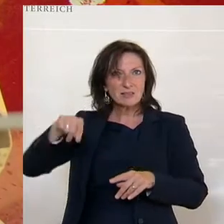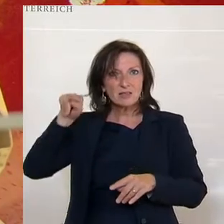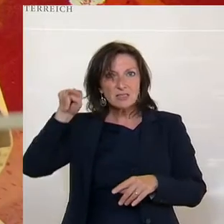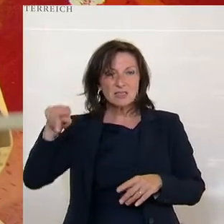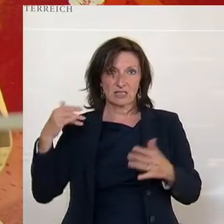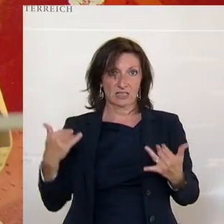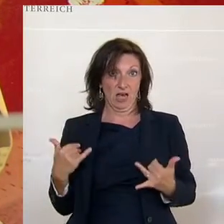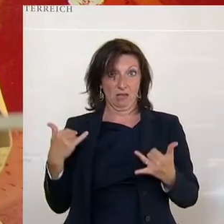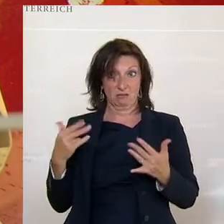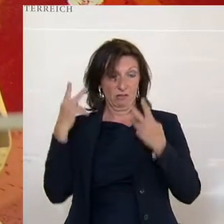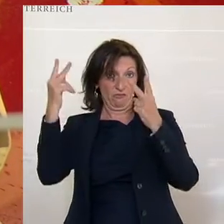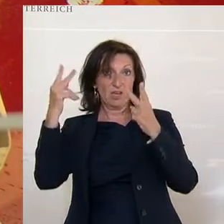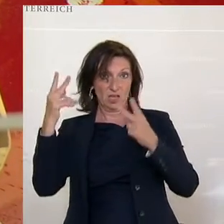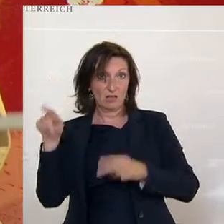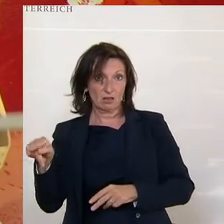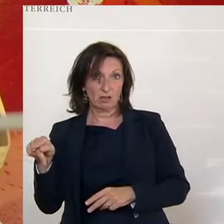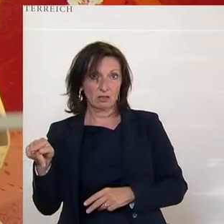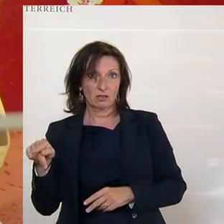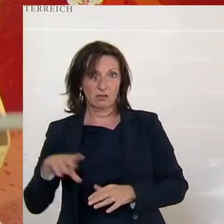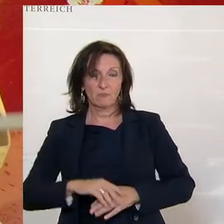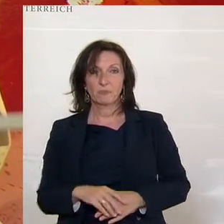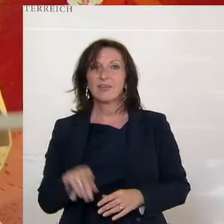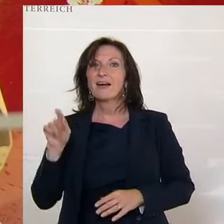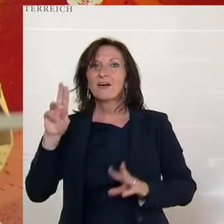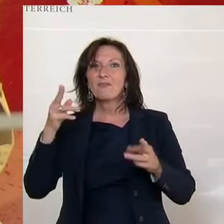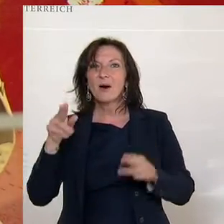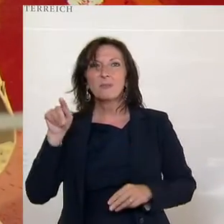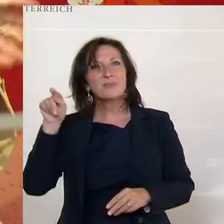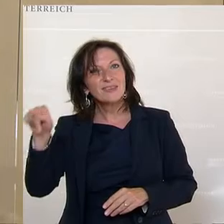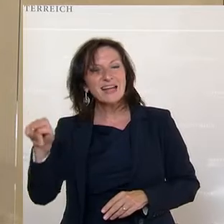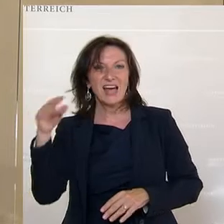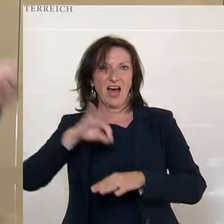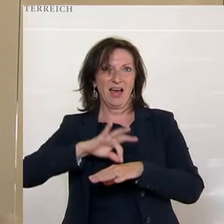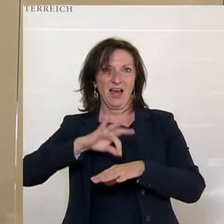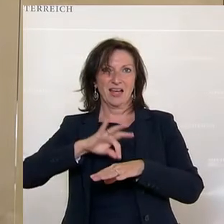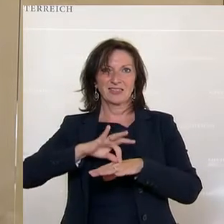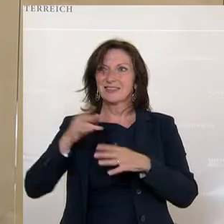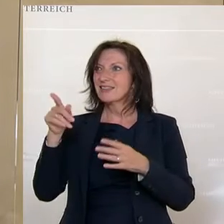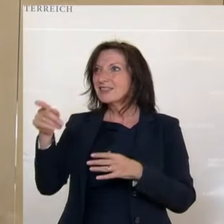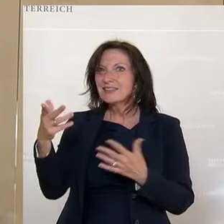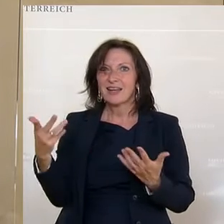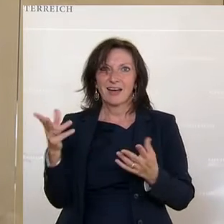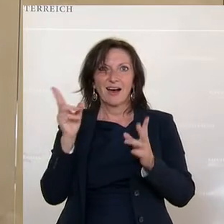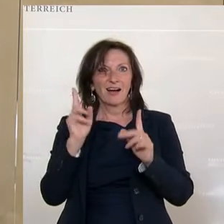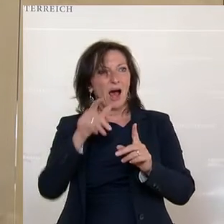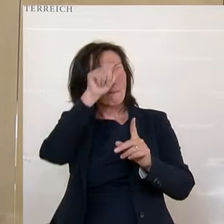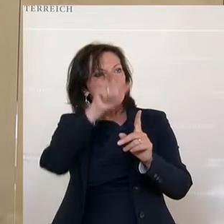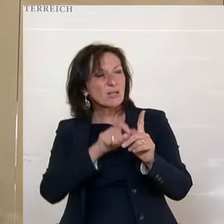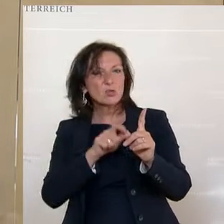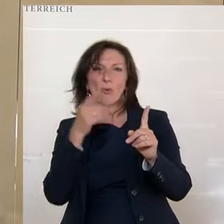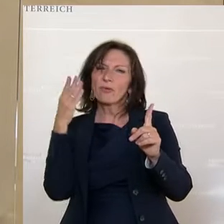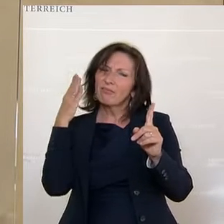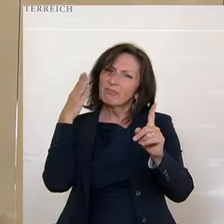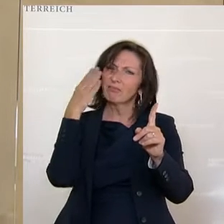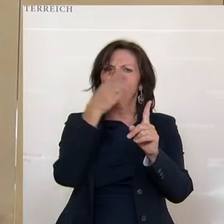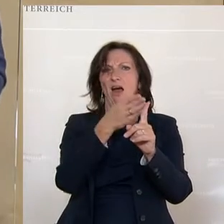momentan einen sehr, sehr wichtigen Part in der ganzen Geschichte, weil es sind diejenigen, die eben direkt auf die Patientinnen, auf die Patienten, auf die